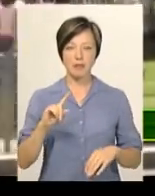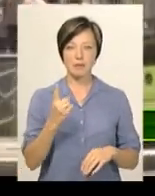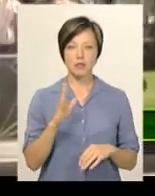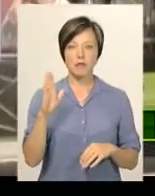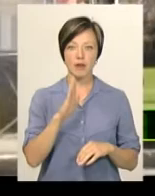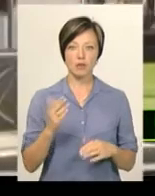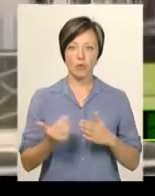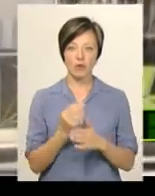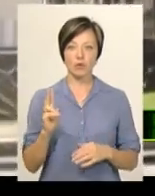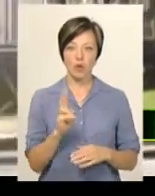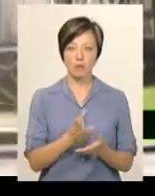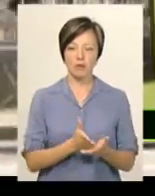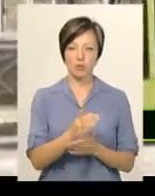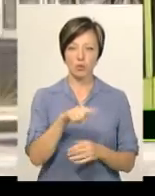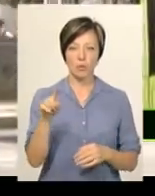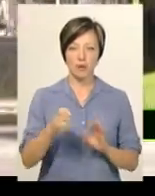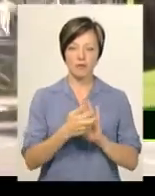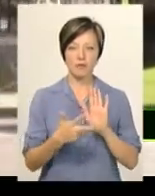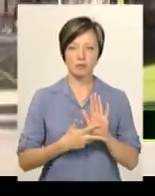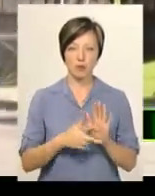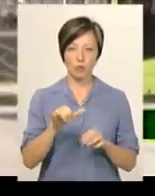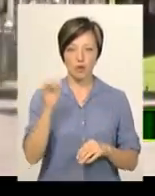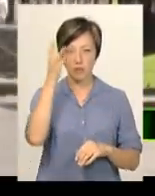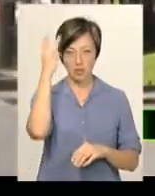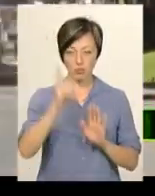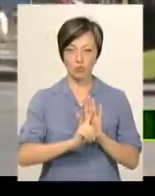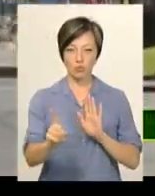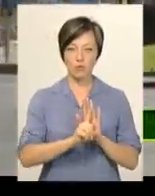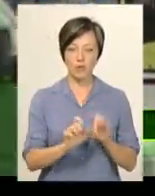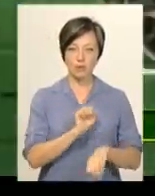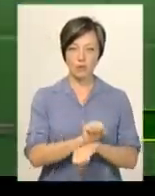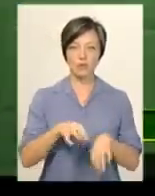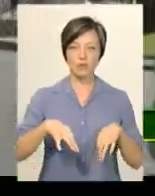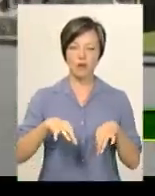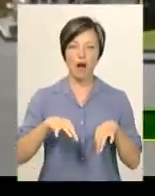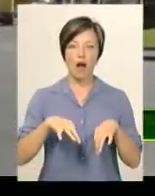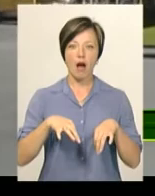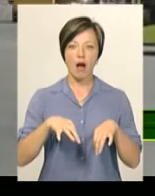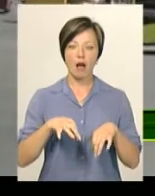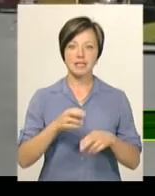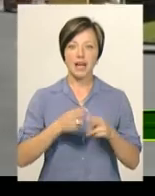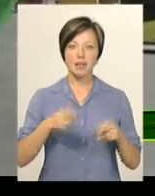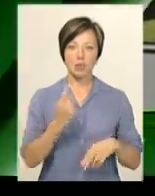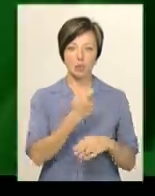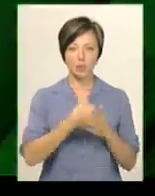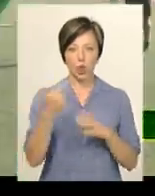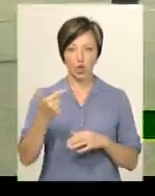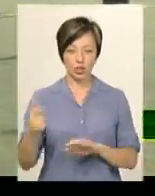вересня новий тролейбусний маршрут номер 18 у Хмельницькому курсуватиме з зупинки автостанція номер один до Гречан.